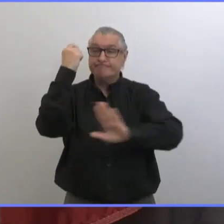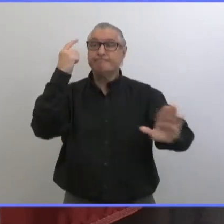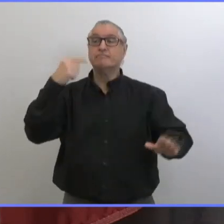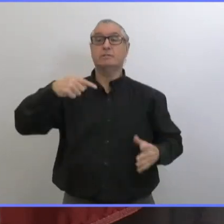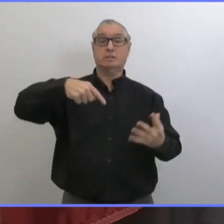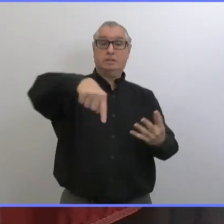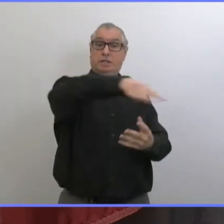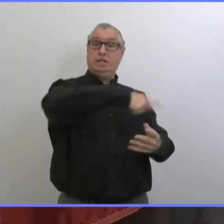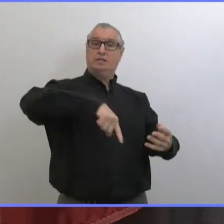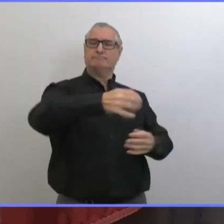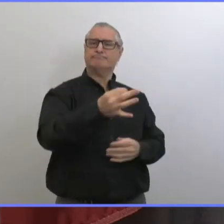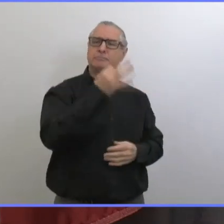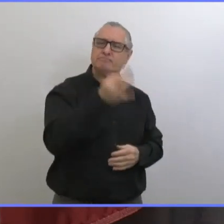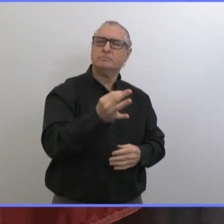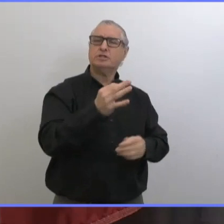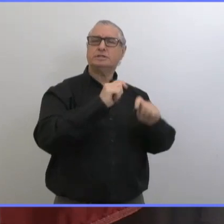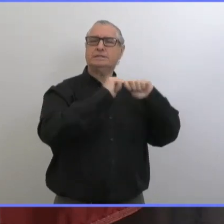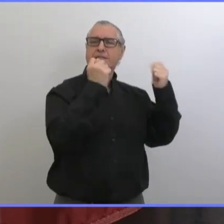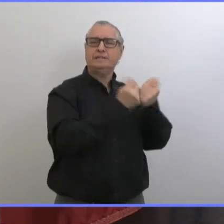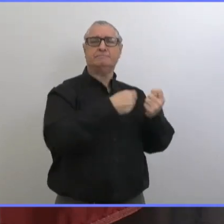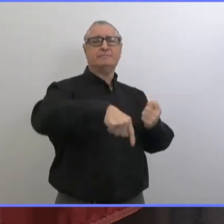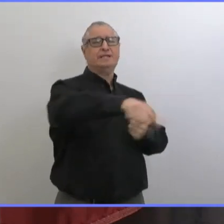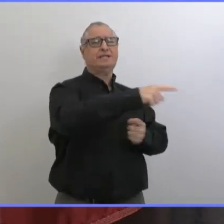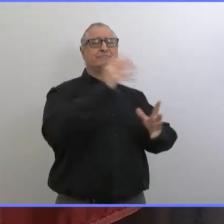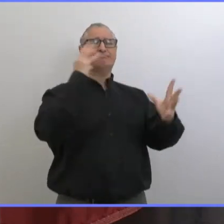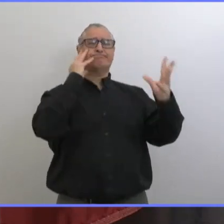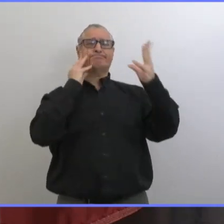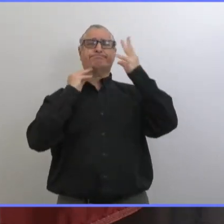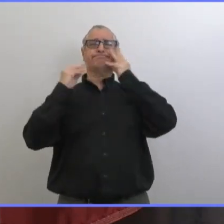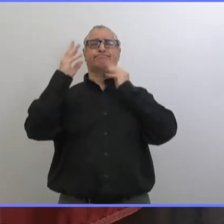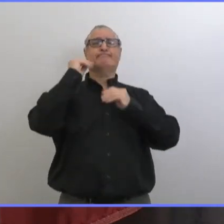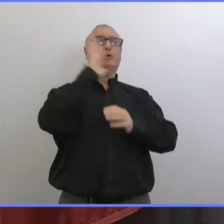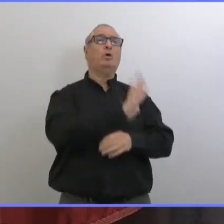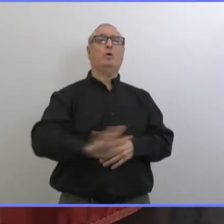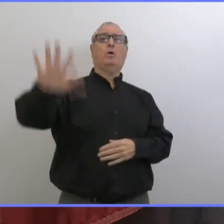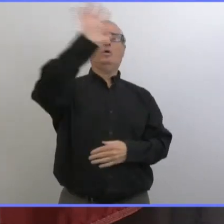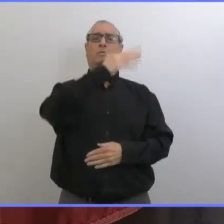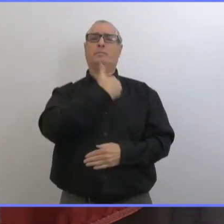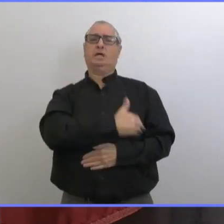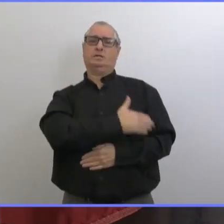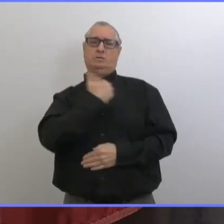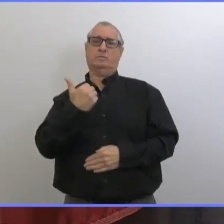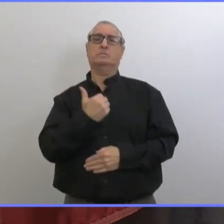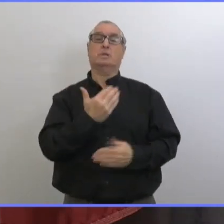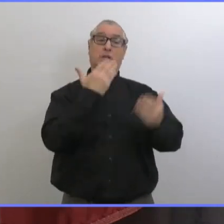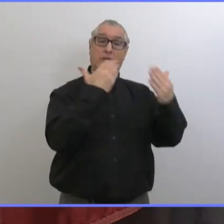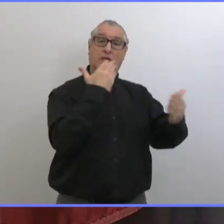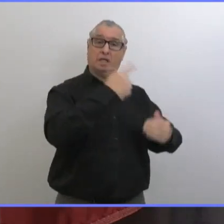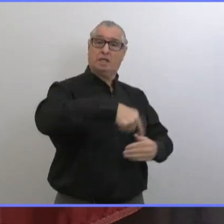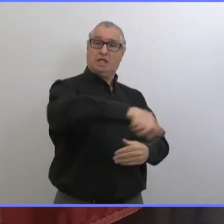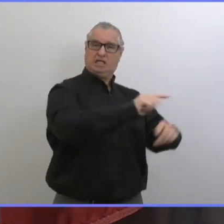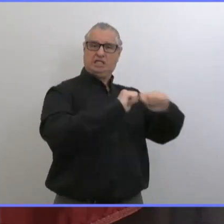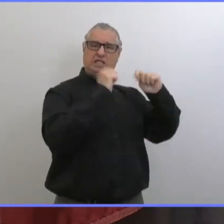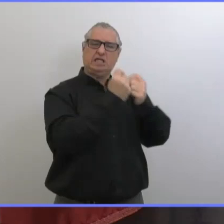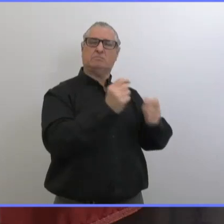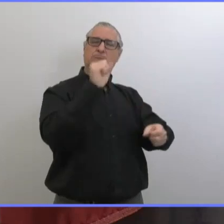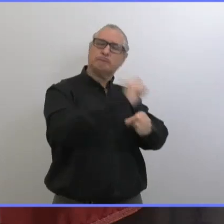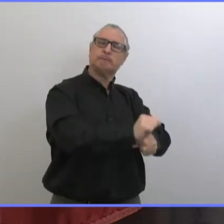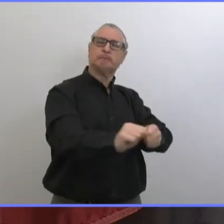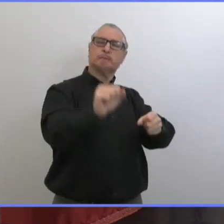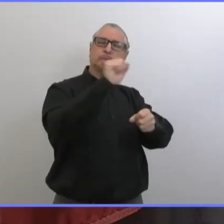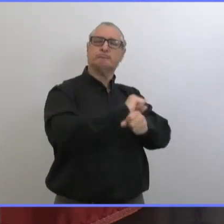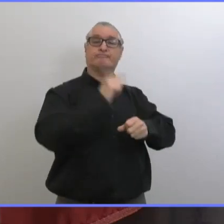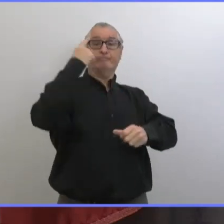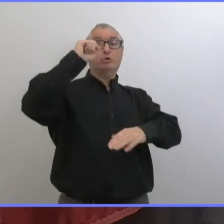et en consultation avec des collègues partout au pays. Donc, les remercie pour le travail incroyable qu'ils font pour qu'on puisse sortir cette